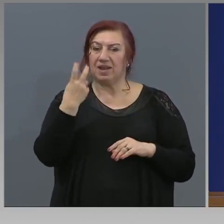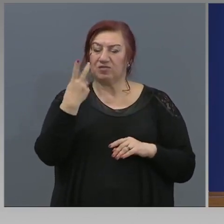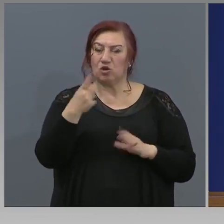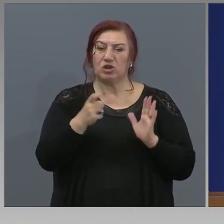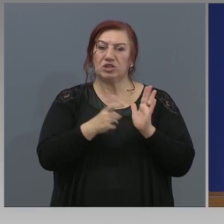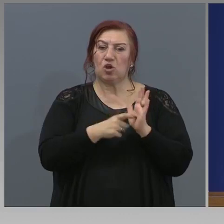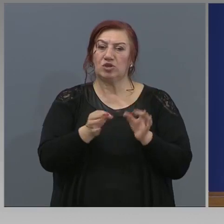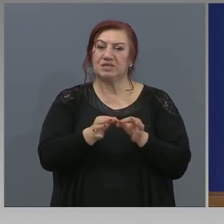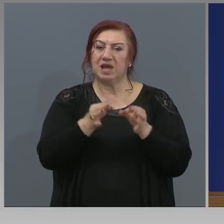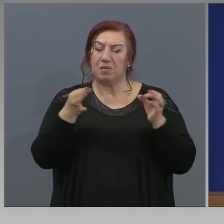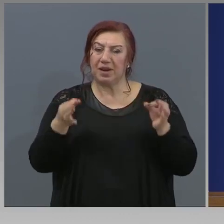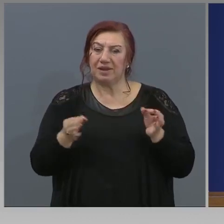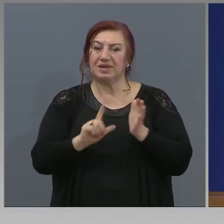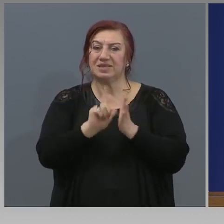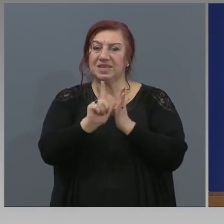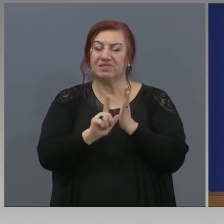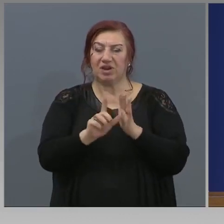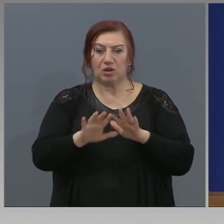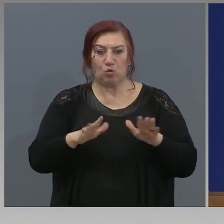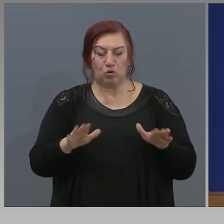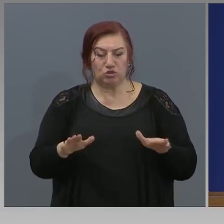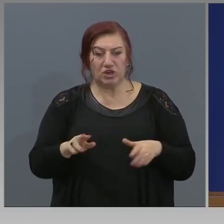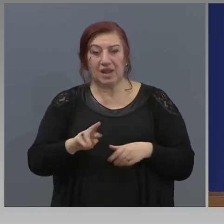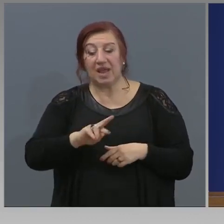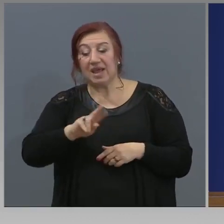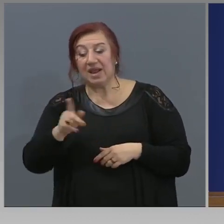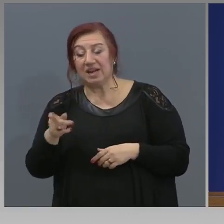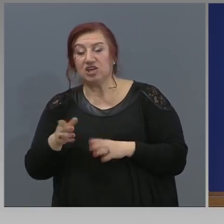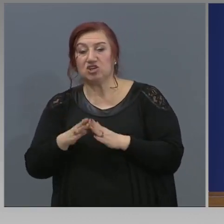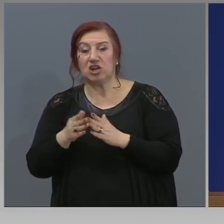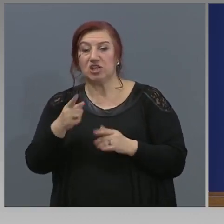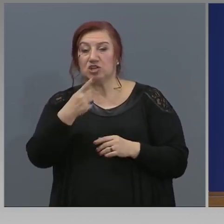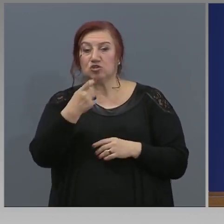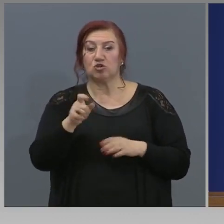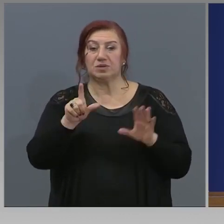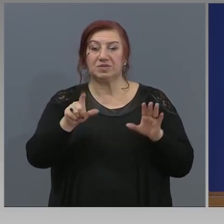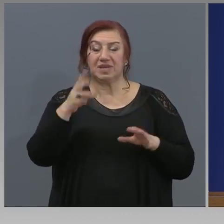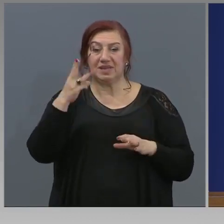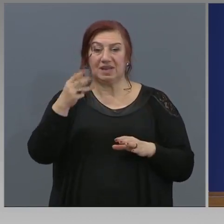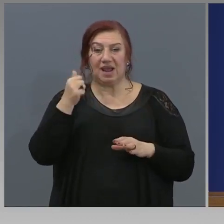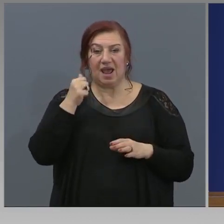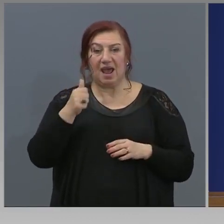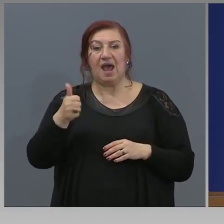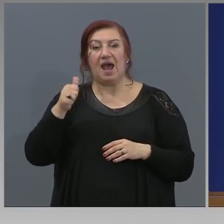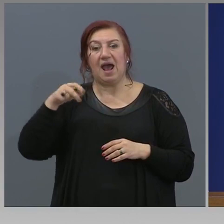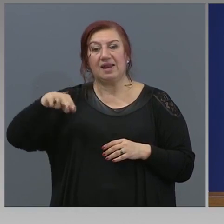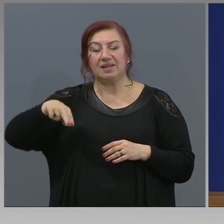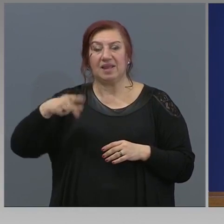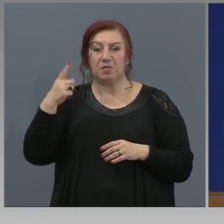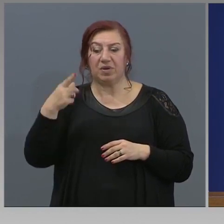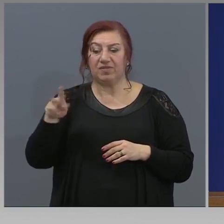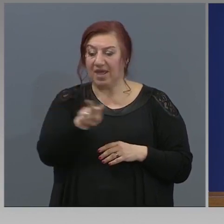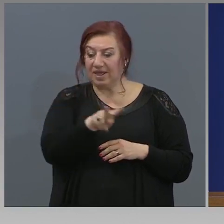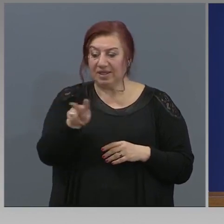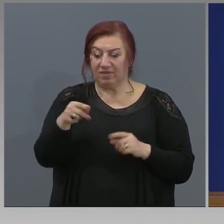мерките за извънредното положение или по член 183а, алинея 1, тъй като те се бият.